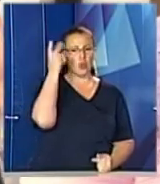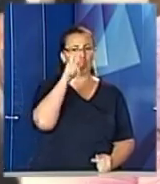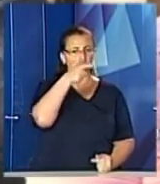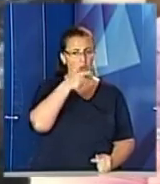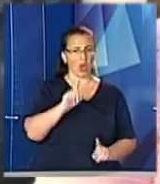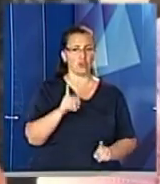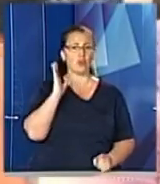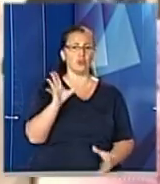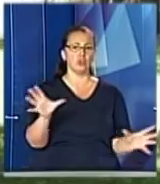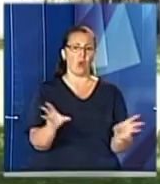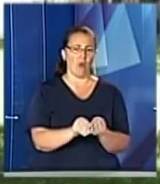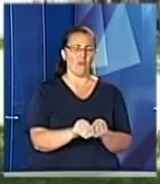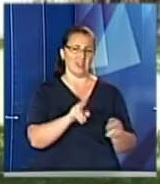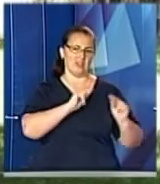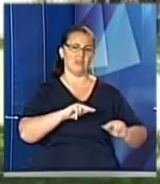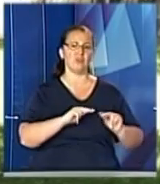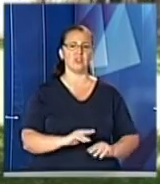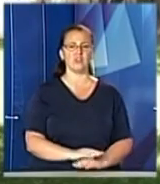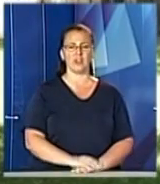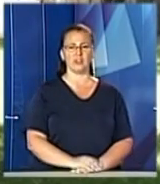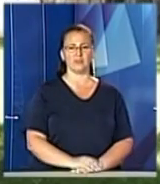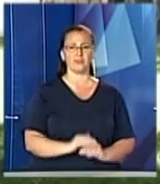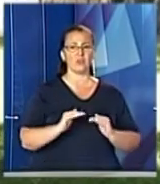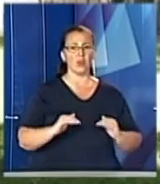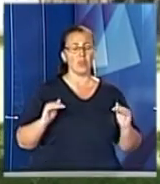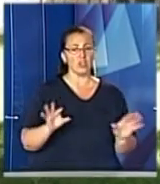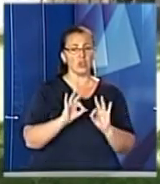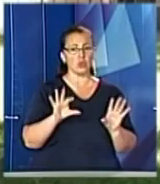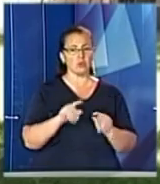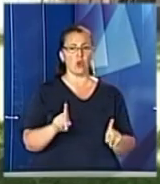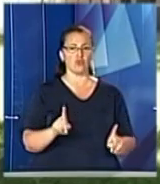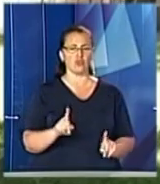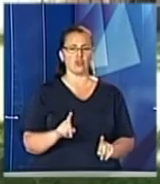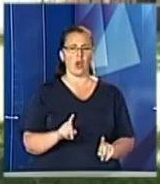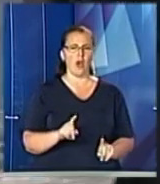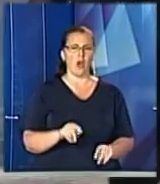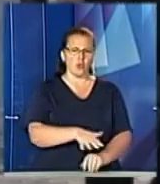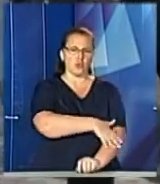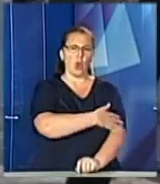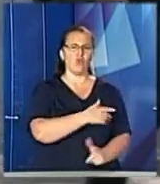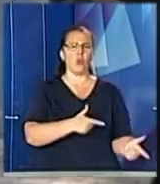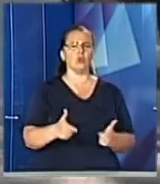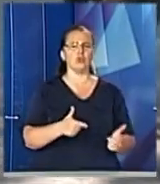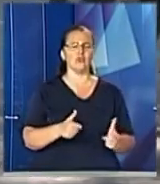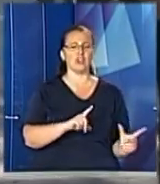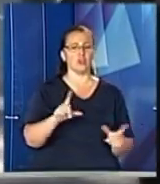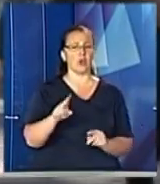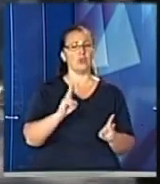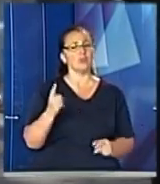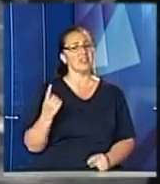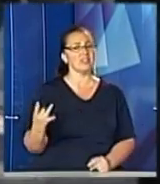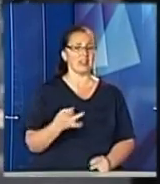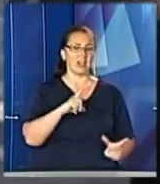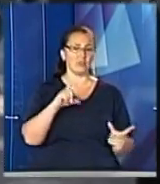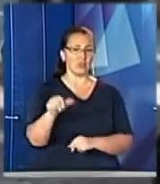що ми будемо співпрацювати. Малюки ж розповідають, що добу готувалися до поїздки. Хтось вперше поїде за